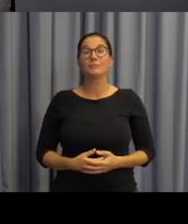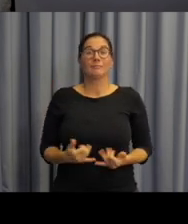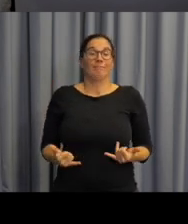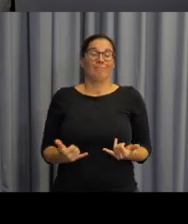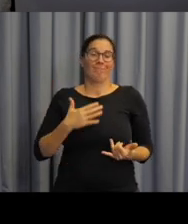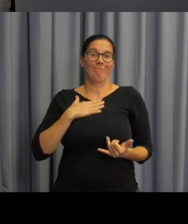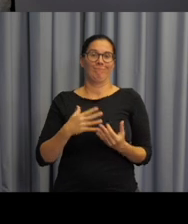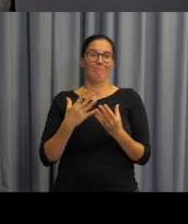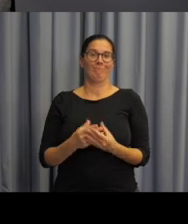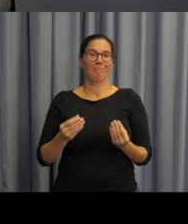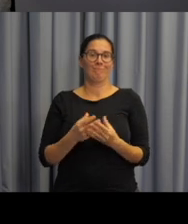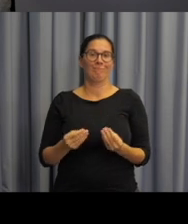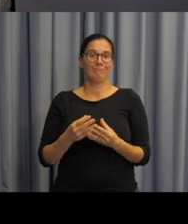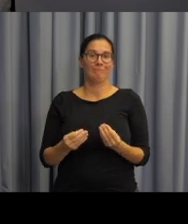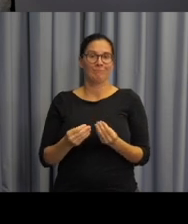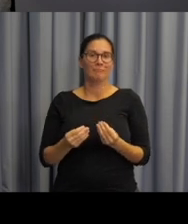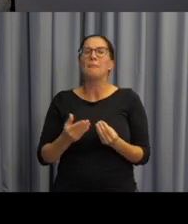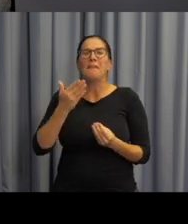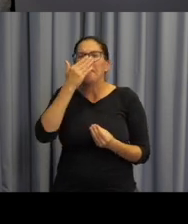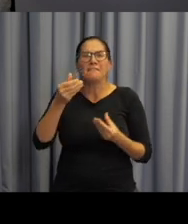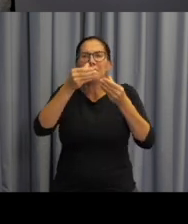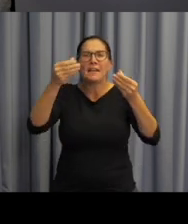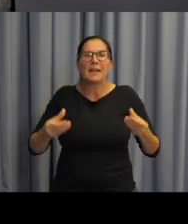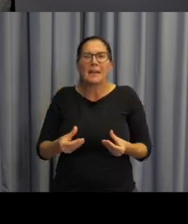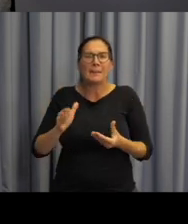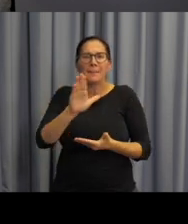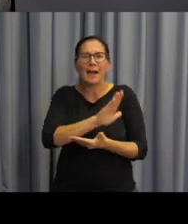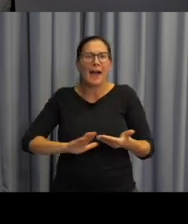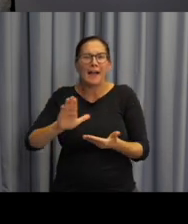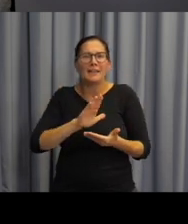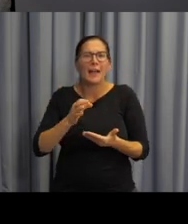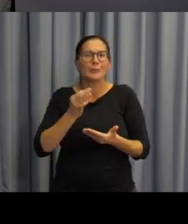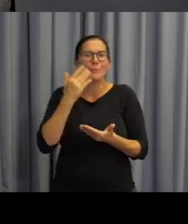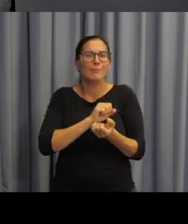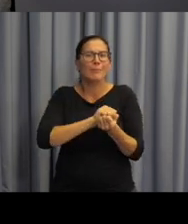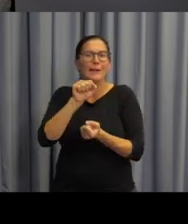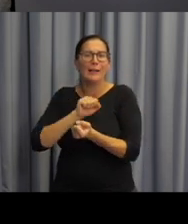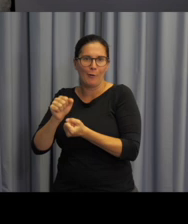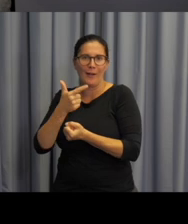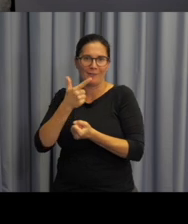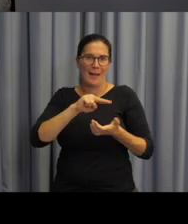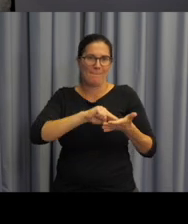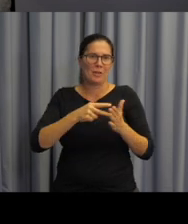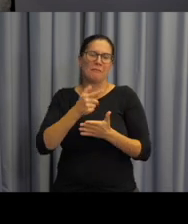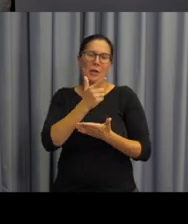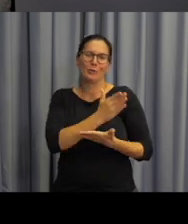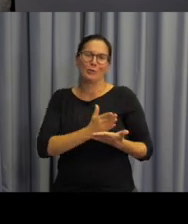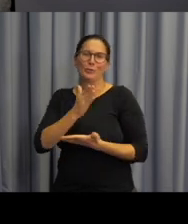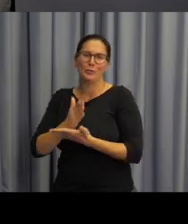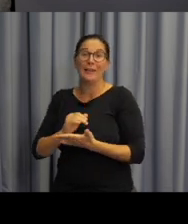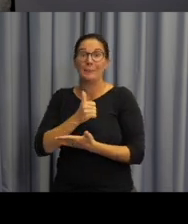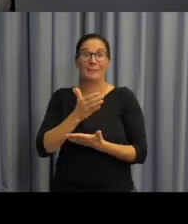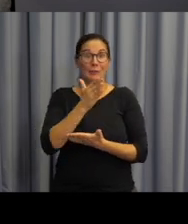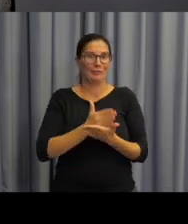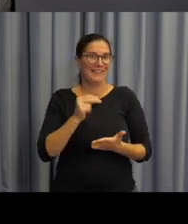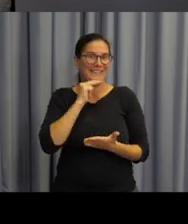Nyní bych vám ráda představila obálky našich výstupů, našich dvou metodik, dvou částí.